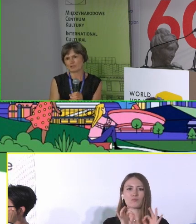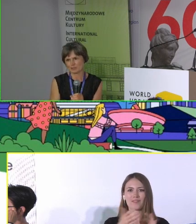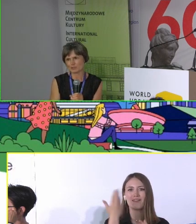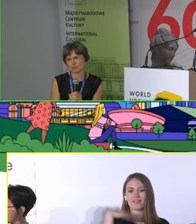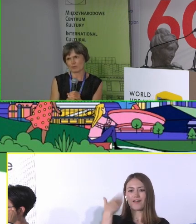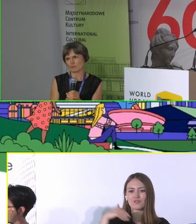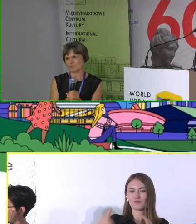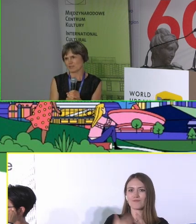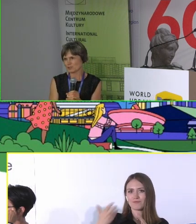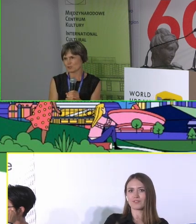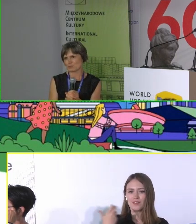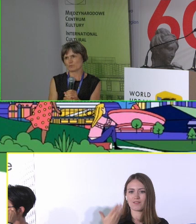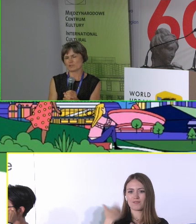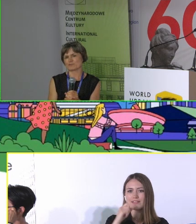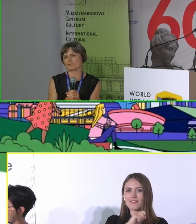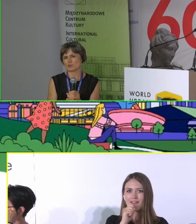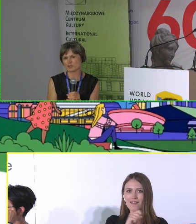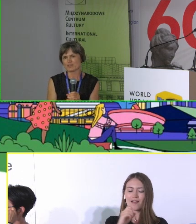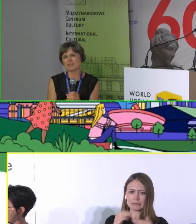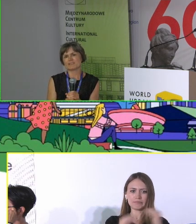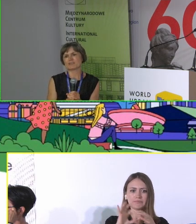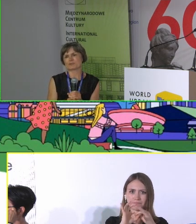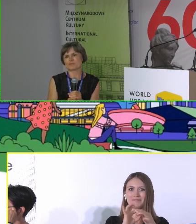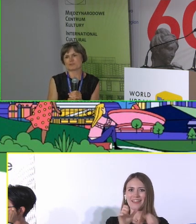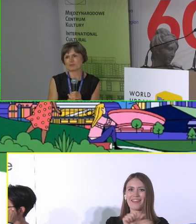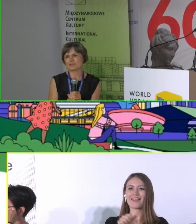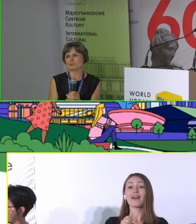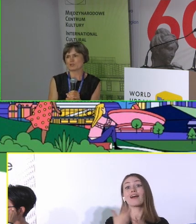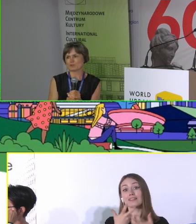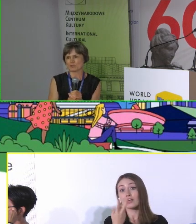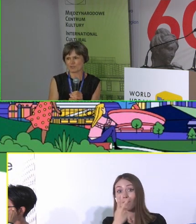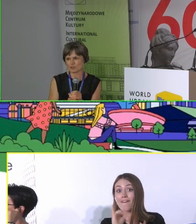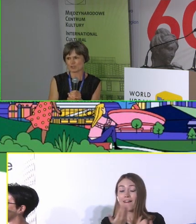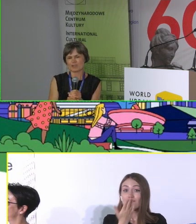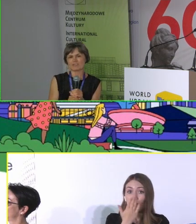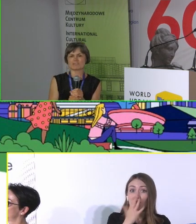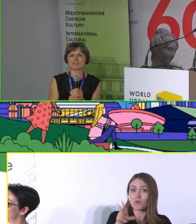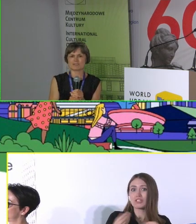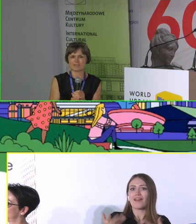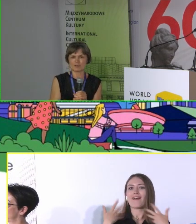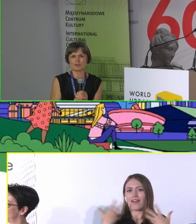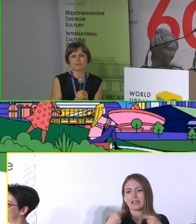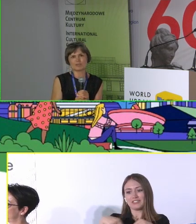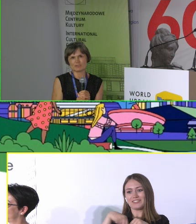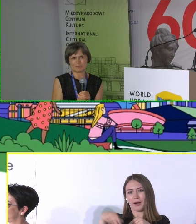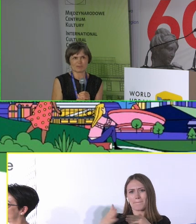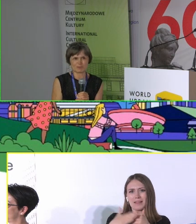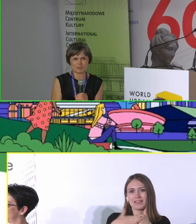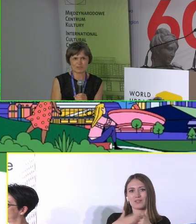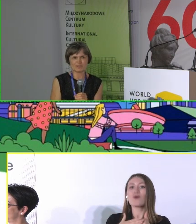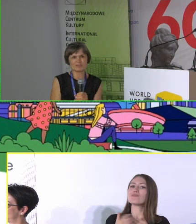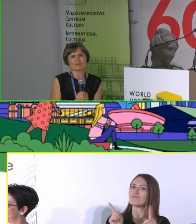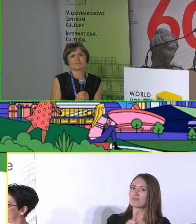Chciałabym zachęcić, żebyście państwo zobaczyli, jak to tam wygląda. Można się przewietrzyć. Jest niedaleko i naprawdę pięknie.